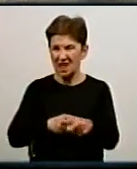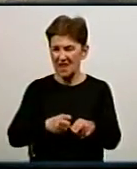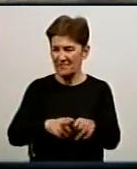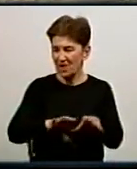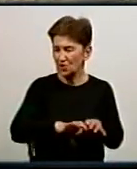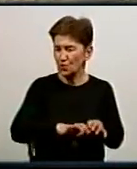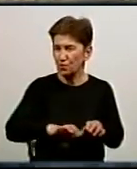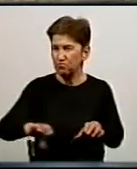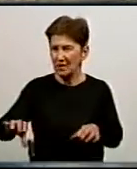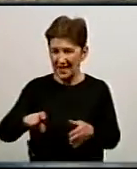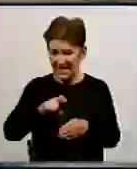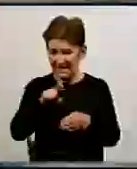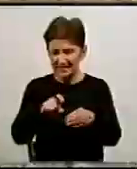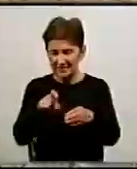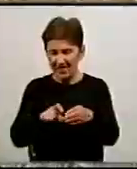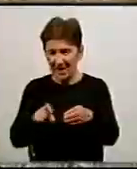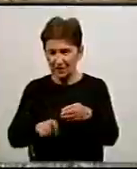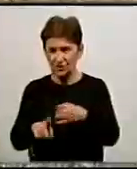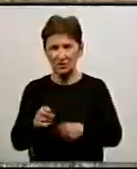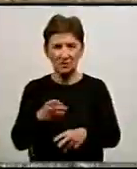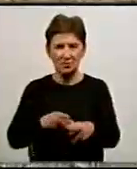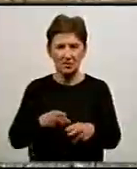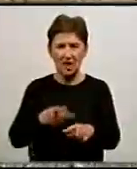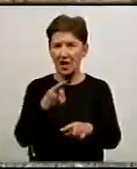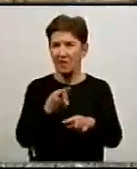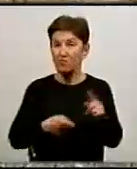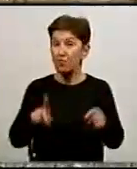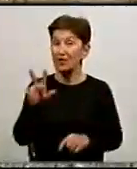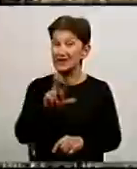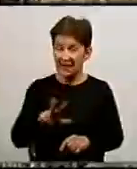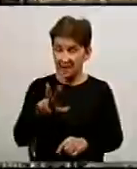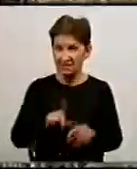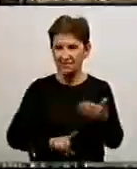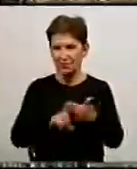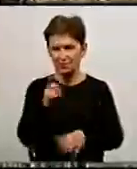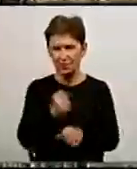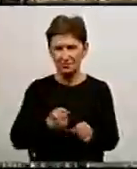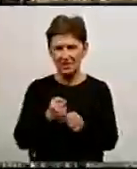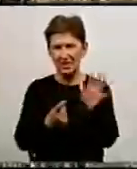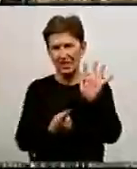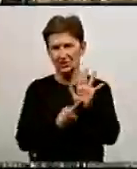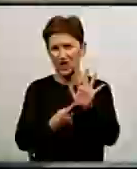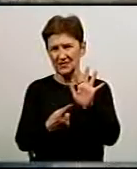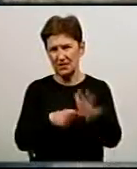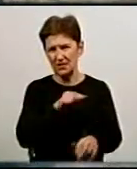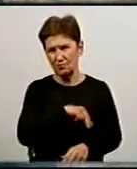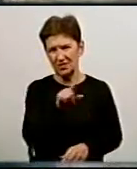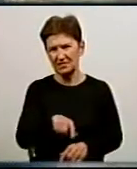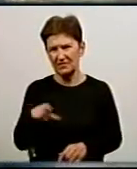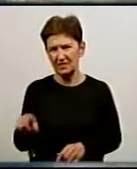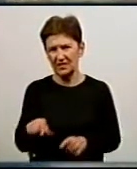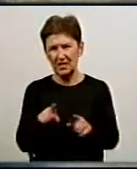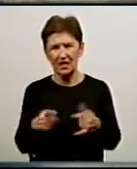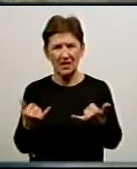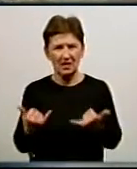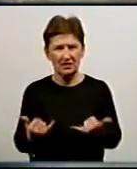роботи потрібно буде проводити на металі. О пів на третю на місці пориву розпочали працювати шестеро працівників водоканалу. На даний